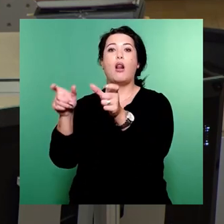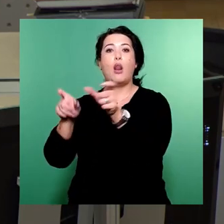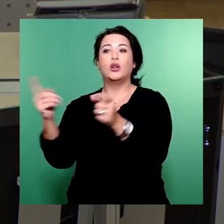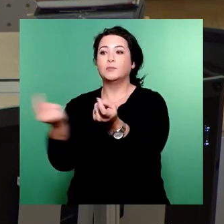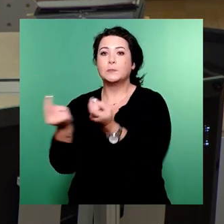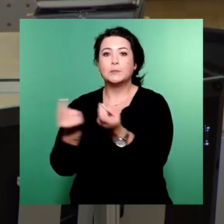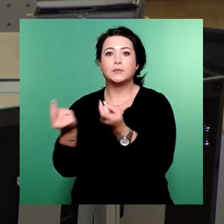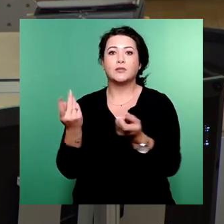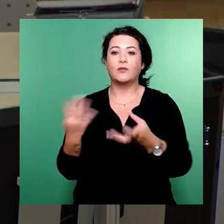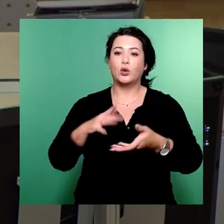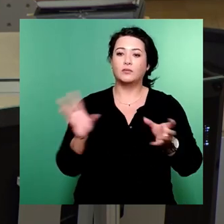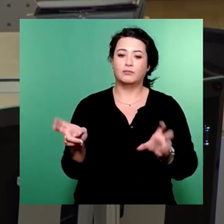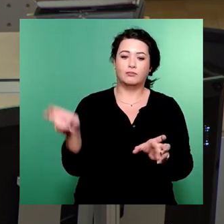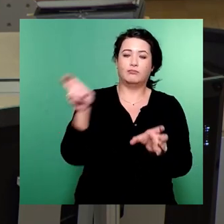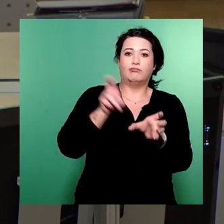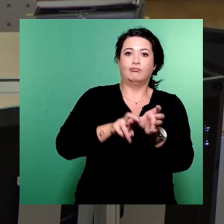ganzen Thema ist.